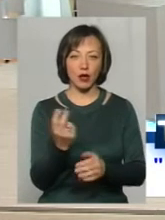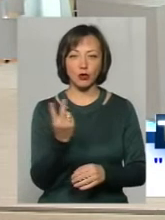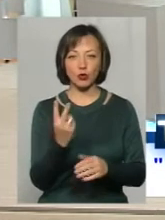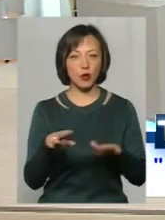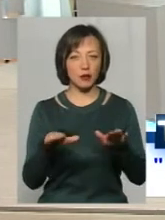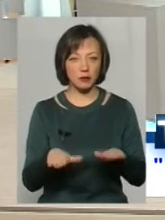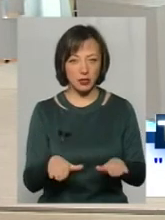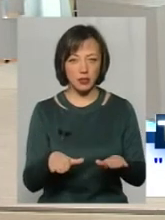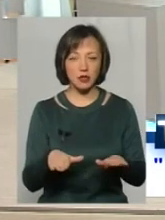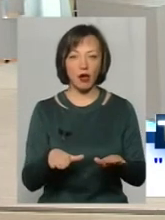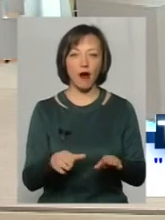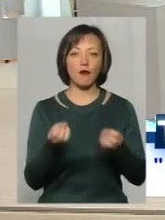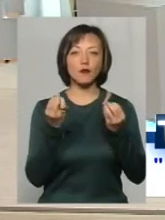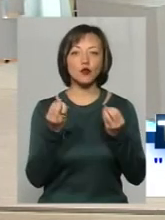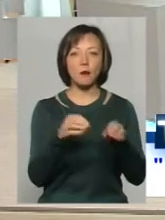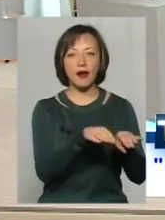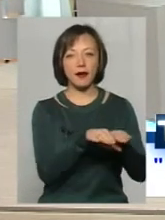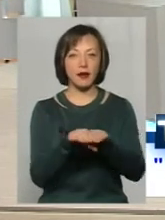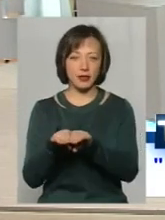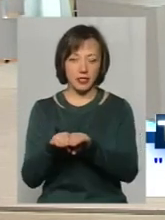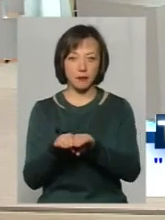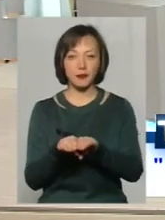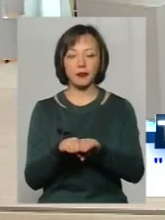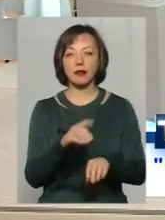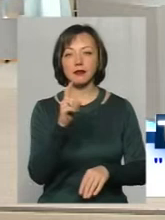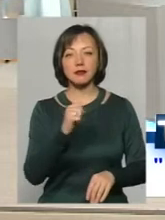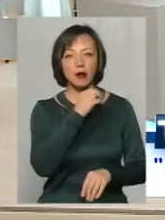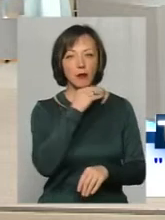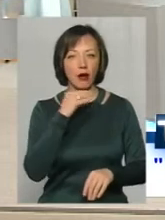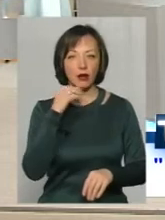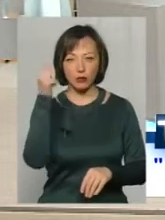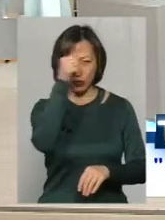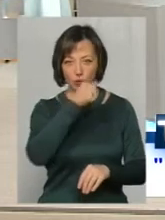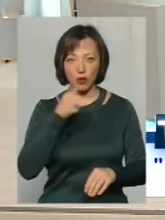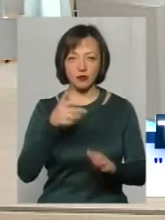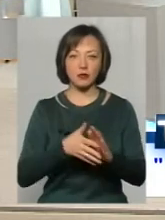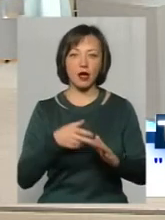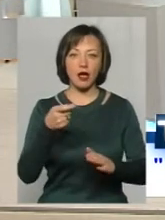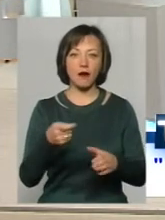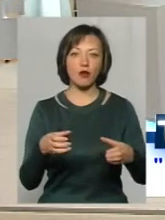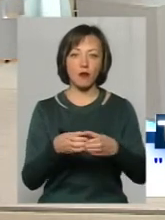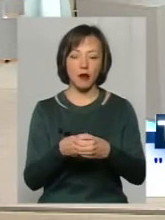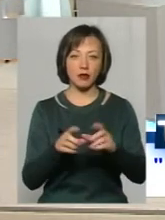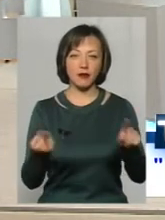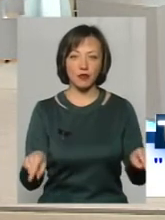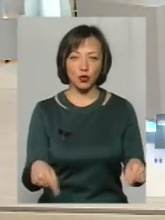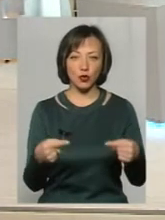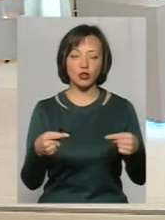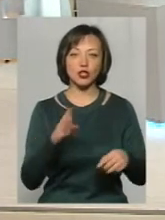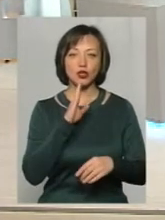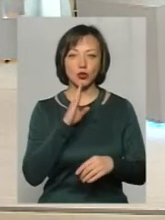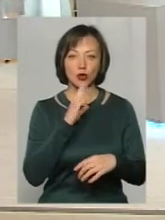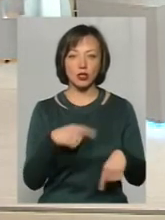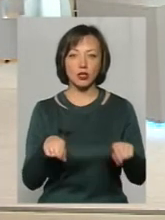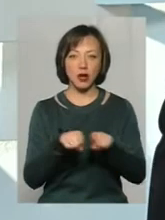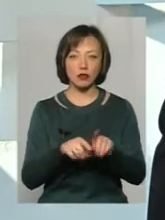у суперлізі. За багато років заявлена команда «Відроджена жіноча», сьогодні яка